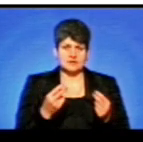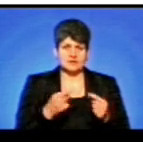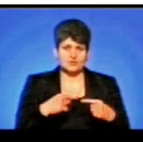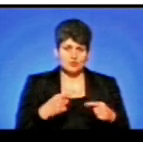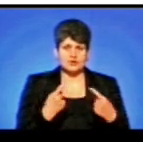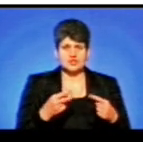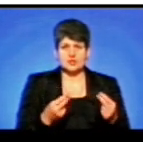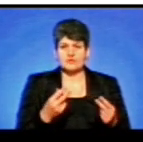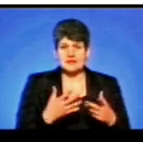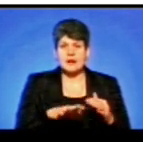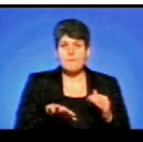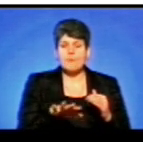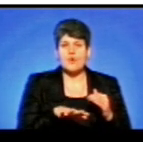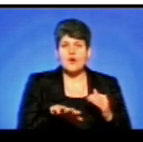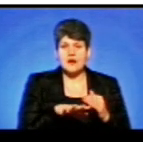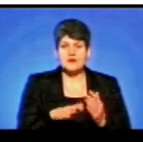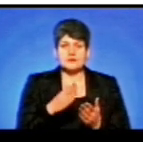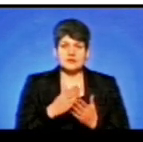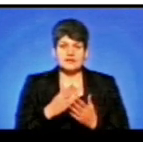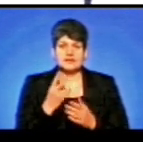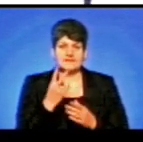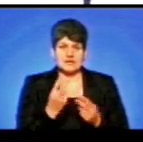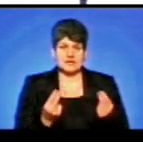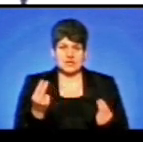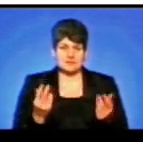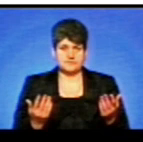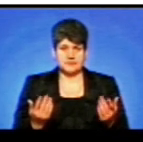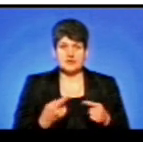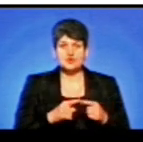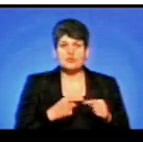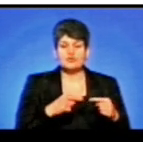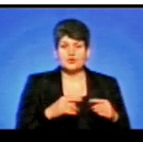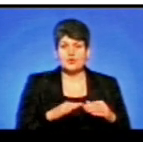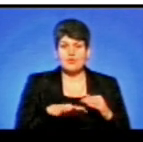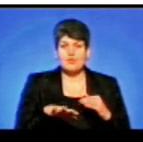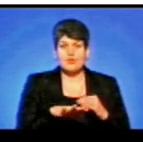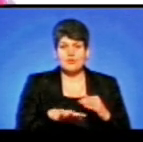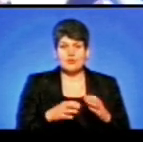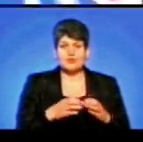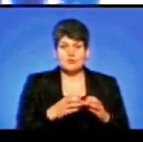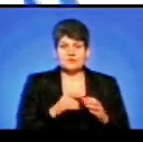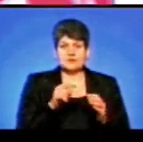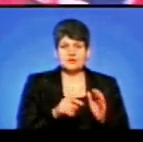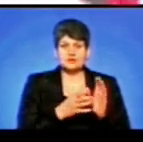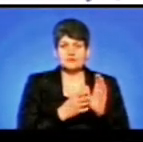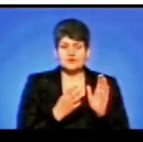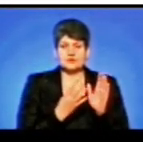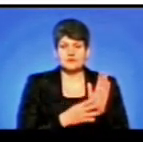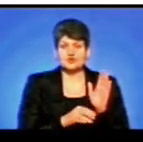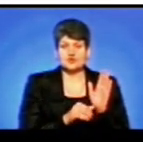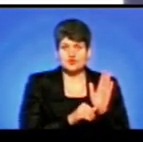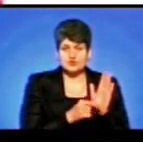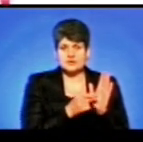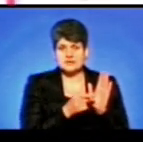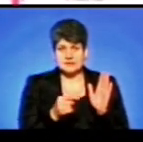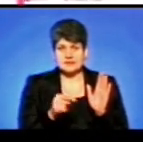видів спорту. На полях одночасно відбуваються дві гри. На цьому футбольному полі команди спортсменів 1996-го і